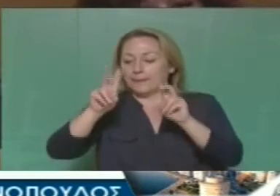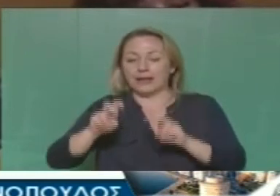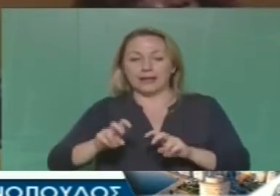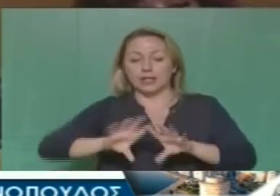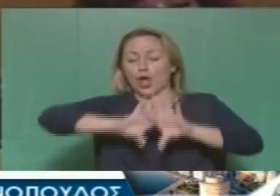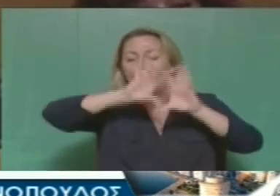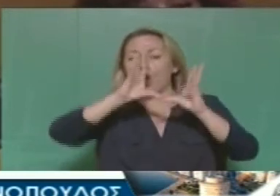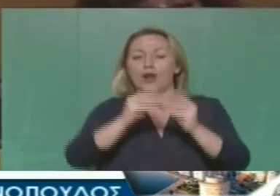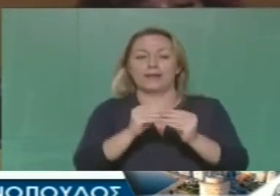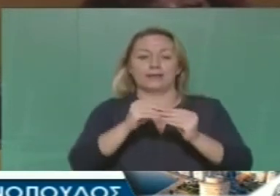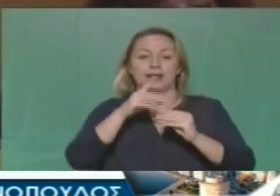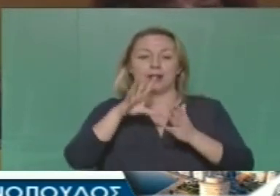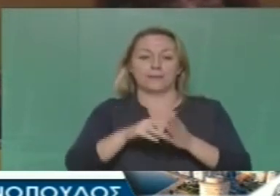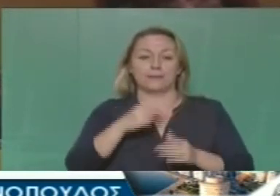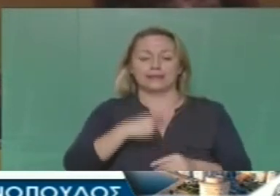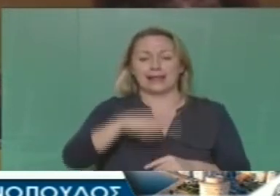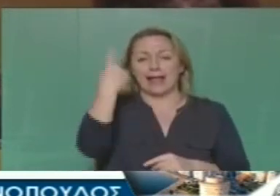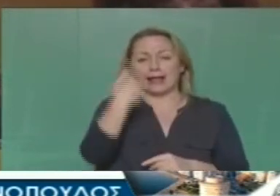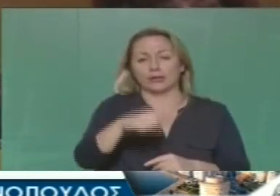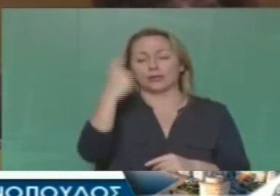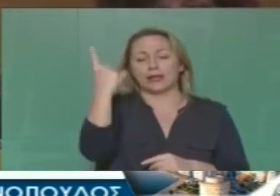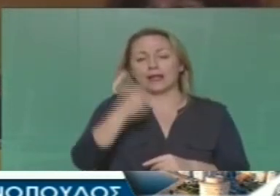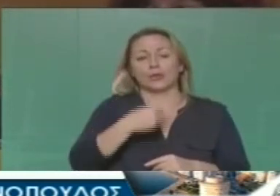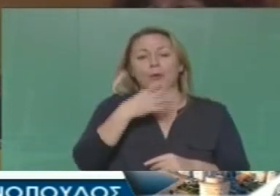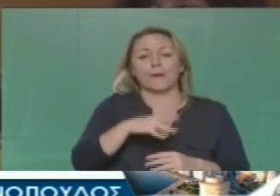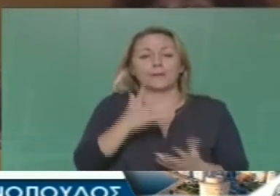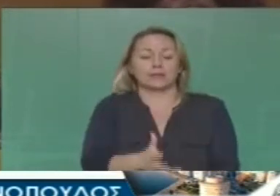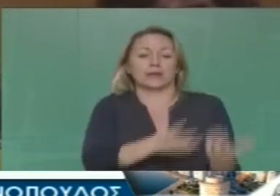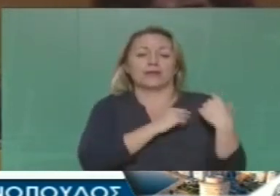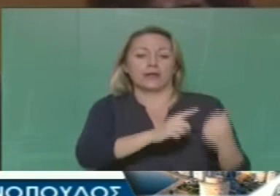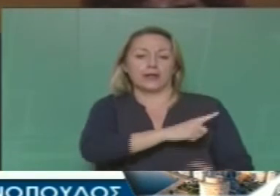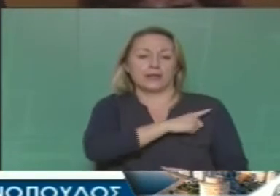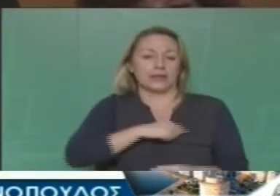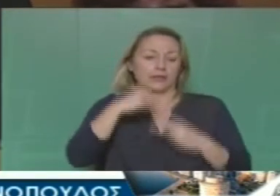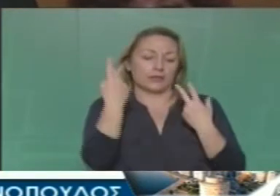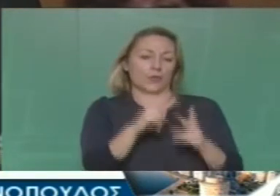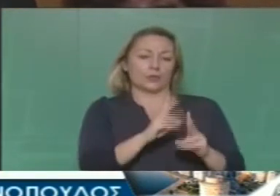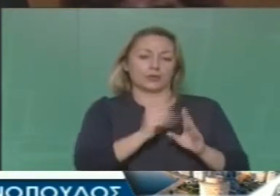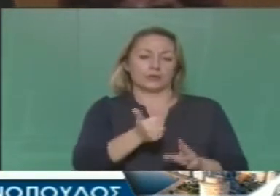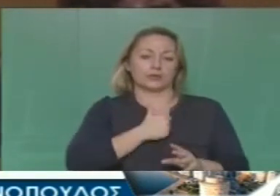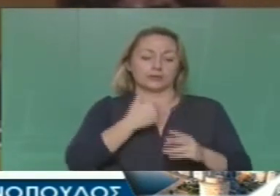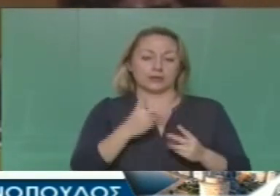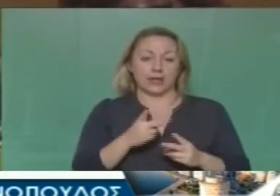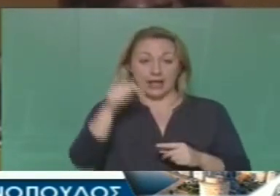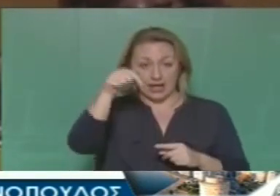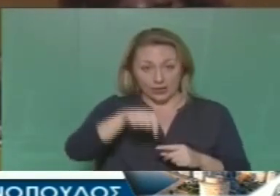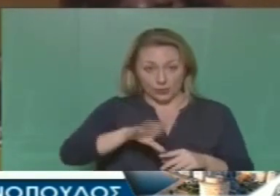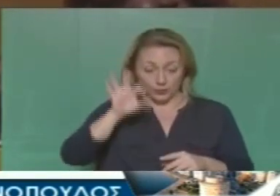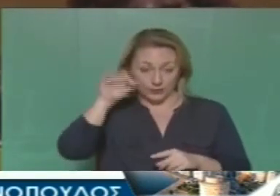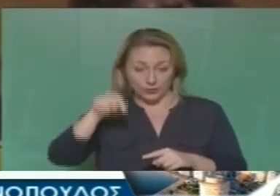δηλαδή ουσιαστικά κατά 100% πηγαίνουν σε εργολάβους και στα κέρδη τους αυτό δεν συμβαίνει μόνο εδώ συμβαίνει παντού